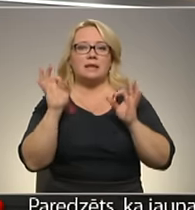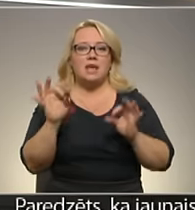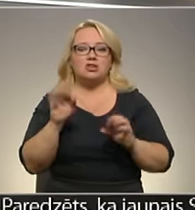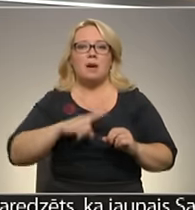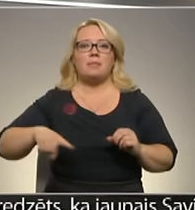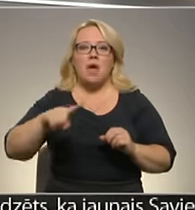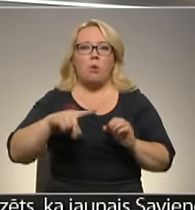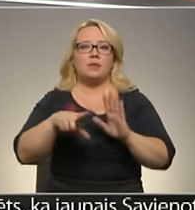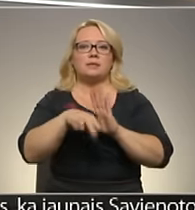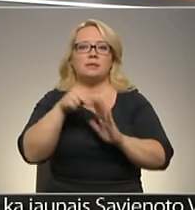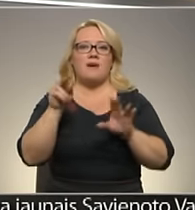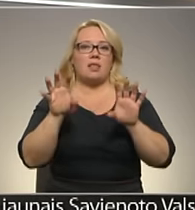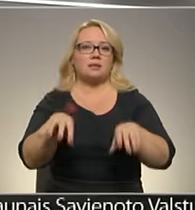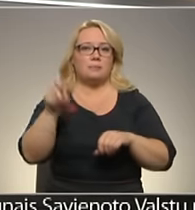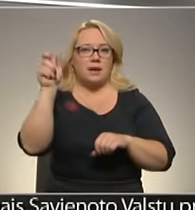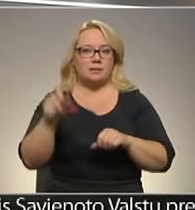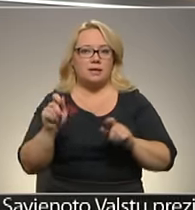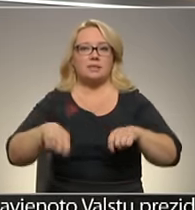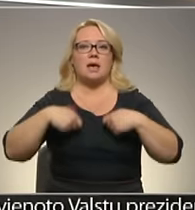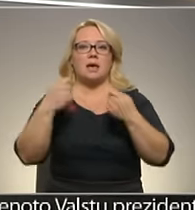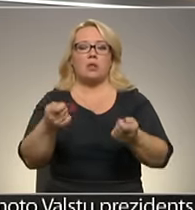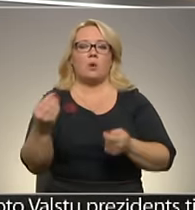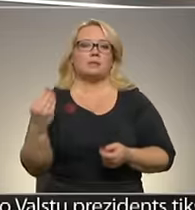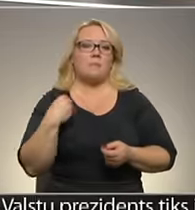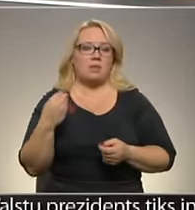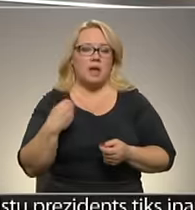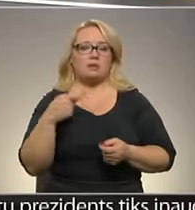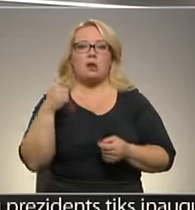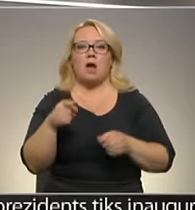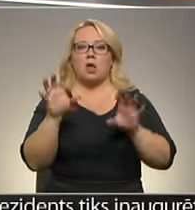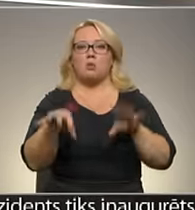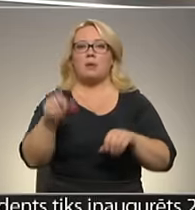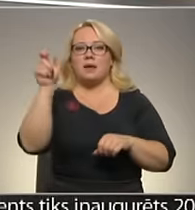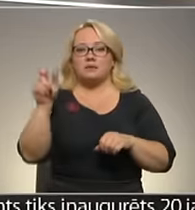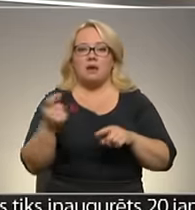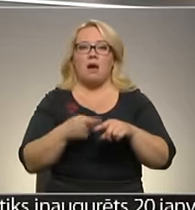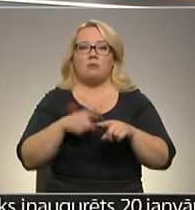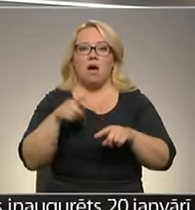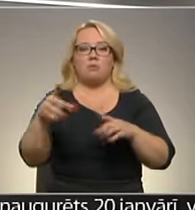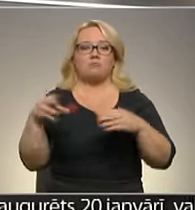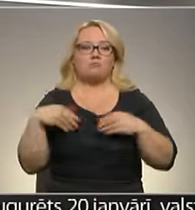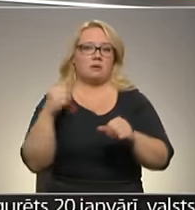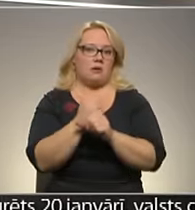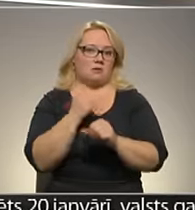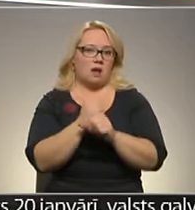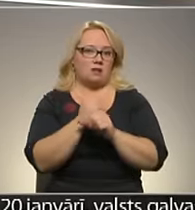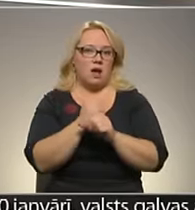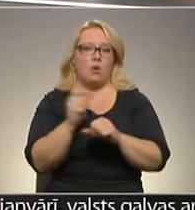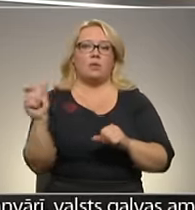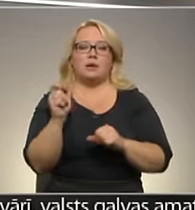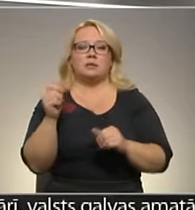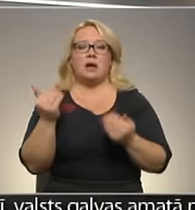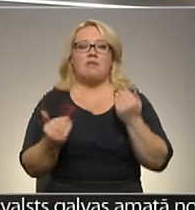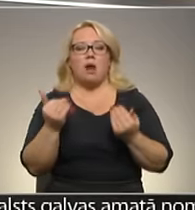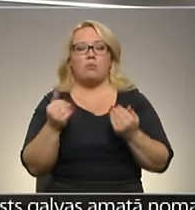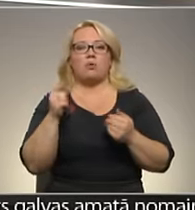izvēlēts prezidents, viņam ir iedots šis mandāts, un ar tādu prezidentu, kāds ir, ar tādu arī ir jāstrādā, un rīzāk var būt tādas